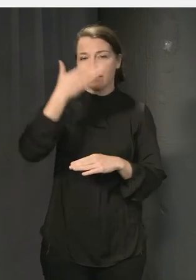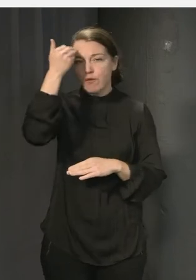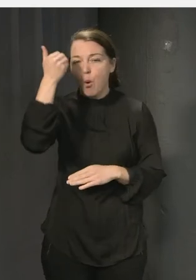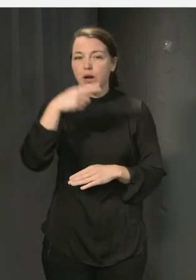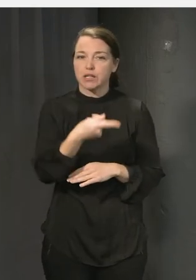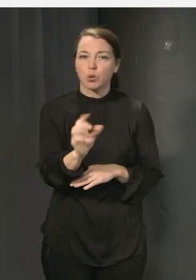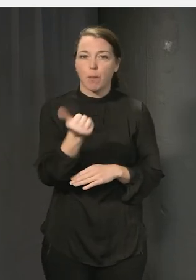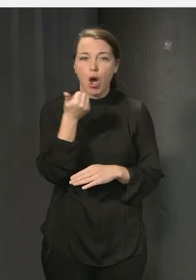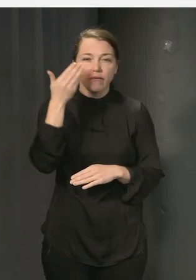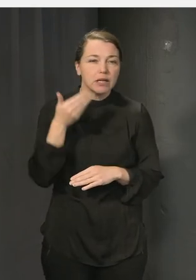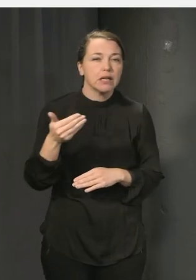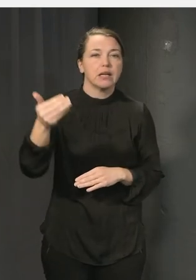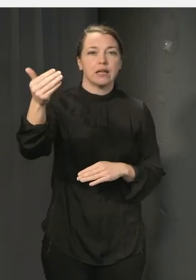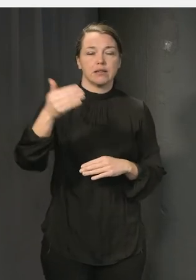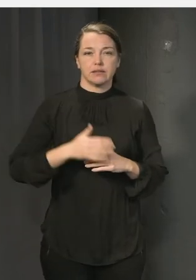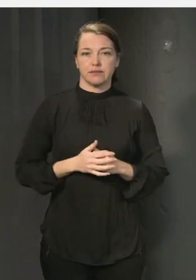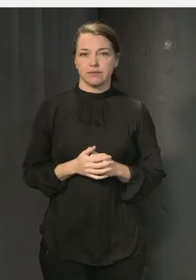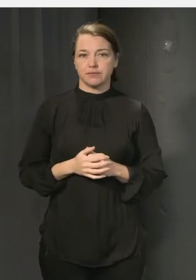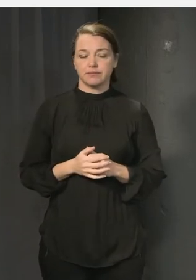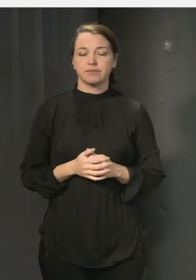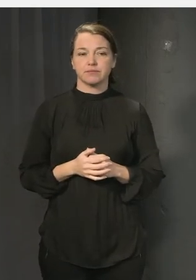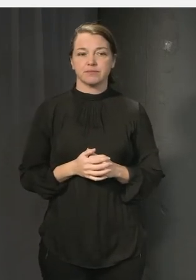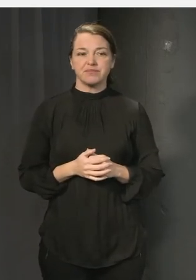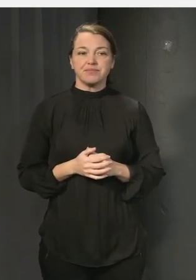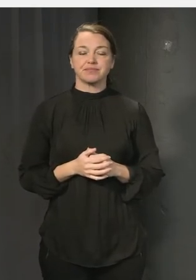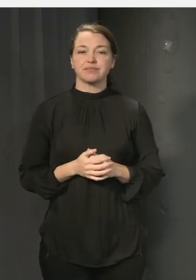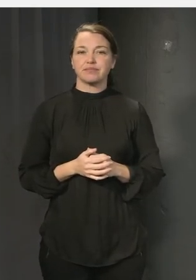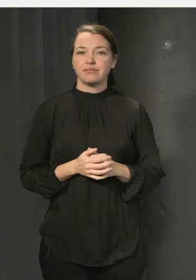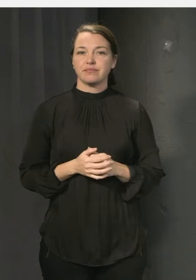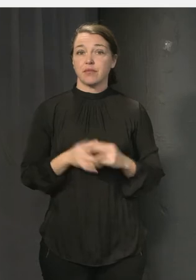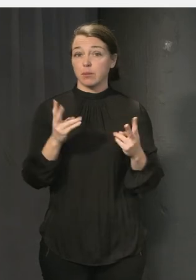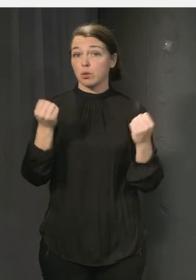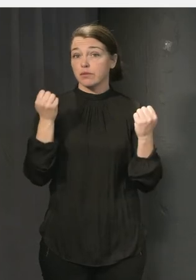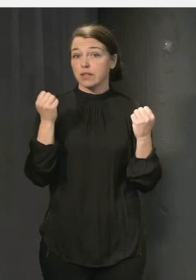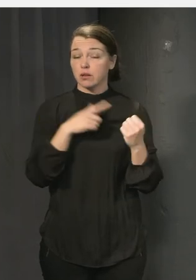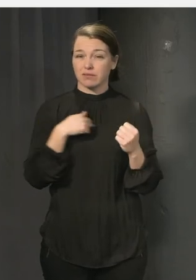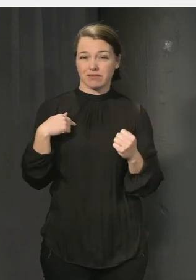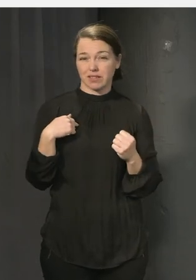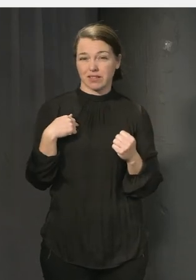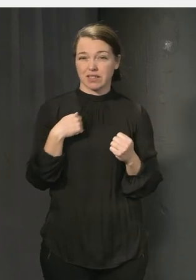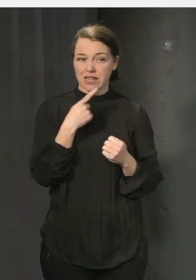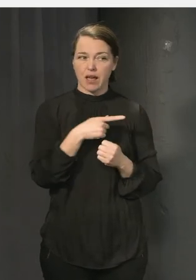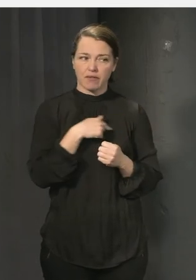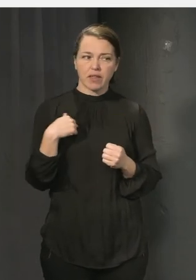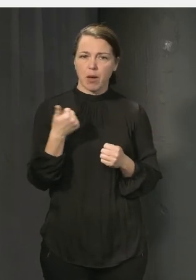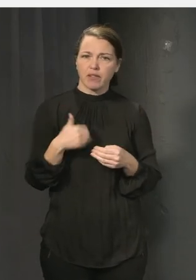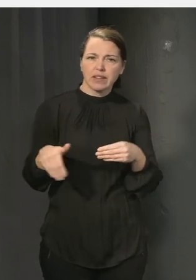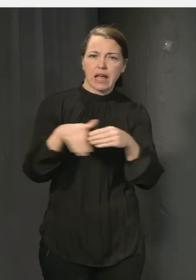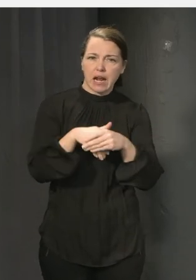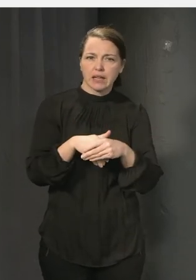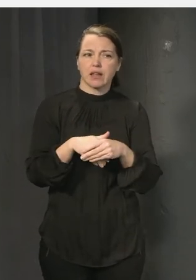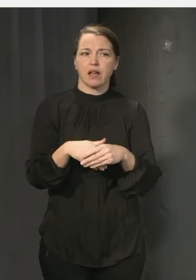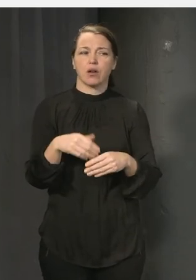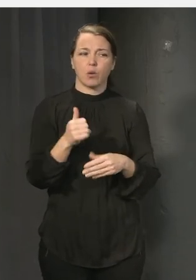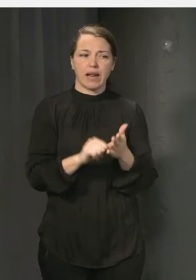ha med sig i livet. Men det är ju viktigt också att komma ihåg när vi pratar om att elever måste vara delaktiga och inflytna att ansvaret